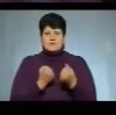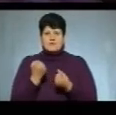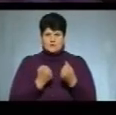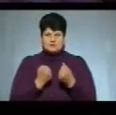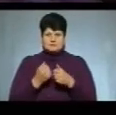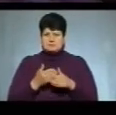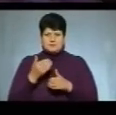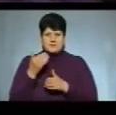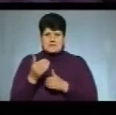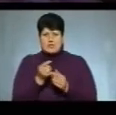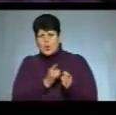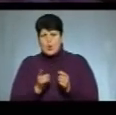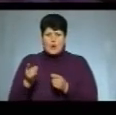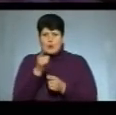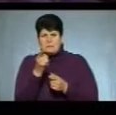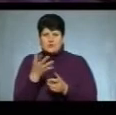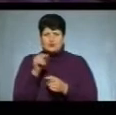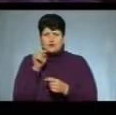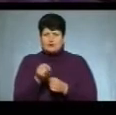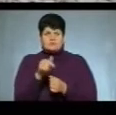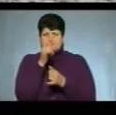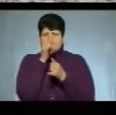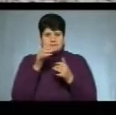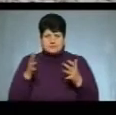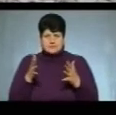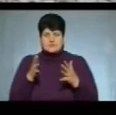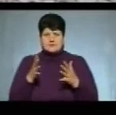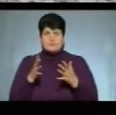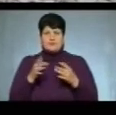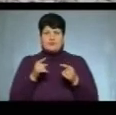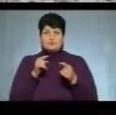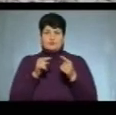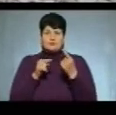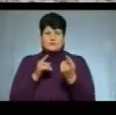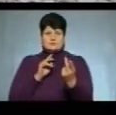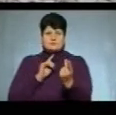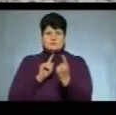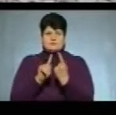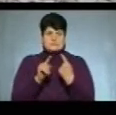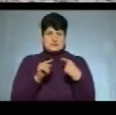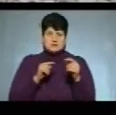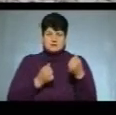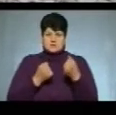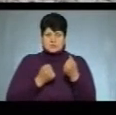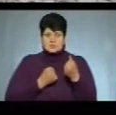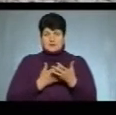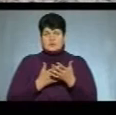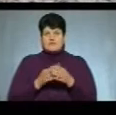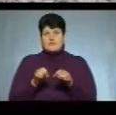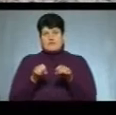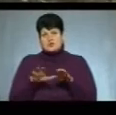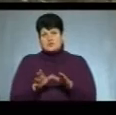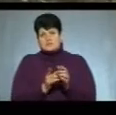пізно. Обминути його, виїхавши на зустрічну, не зміг, по неї рухався інший транспортний засіб. Уникнути ДТП вирішив,